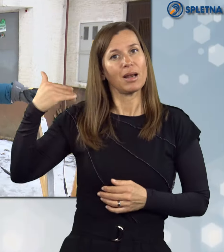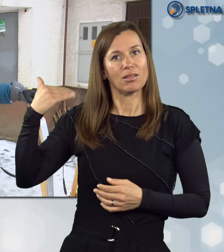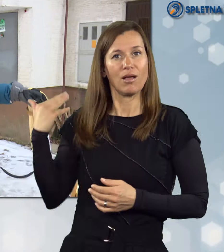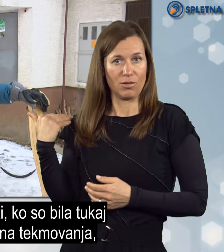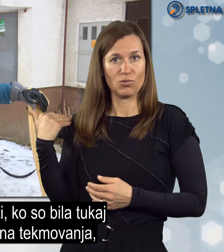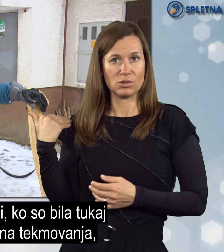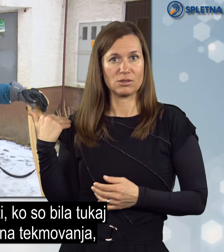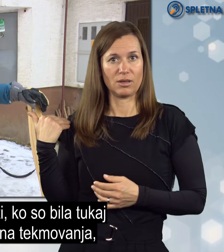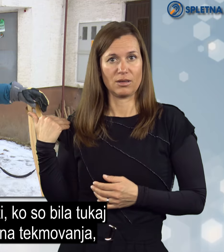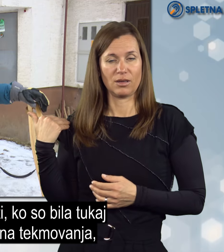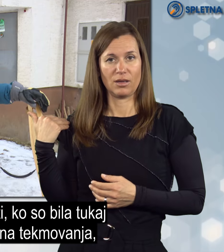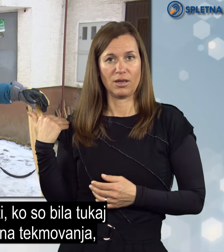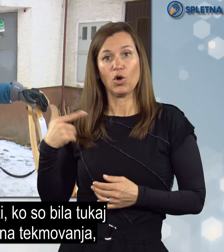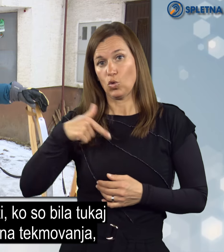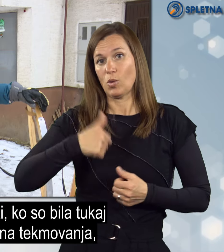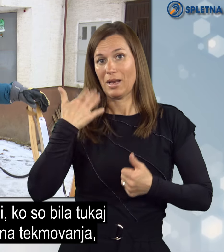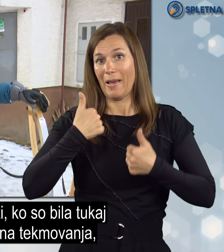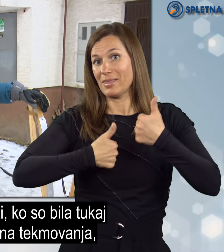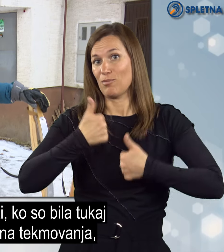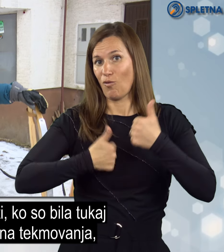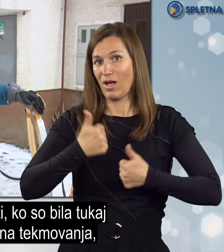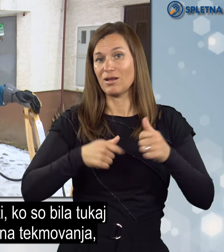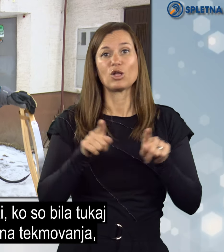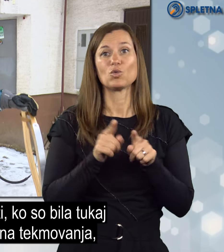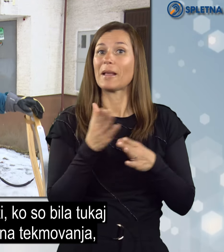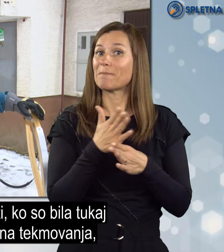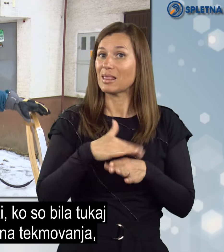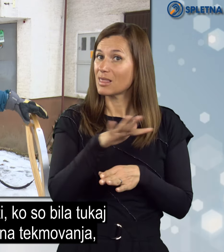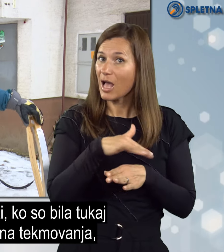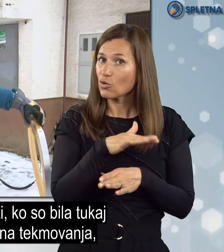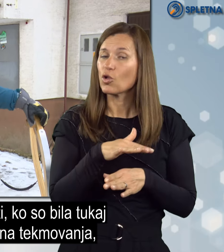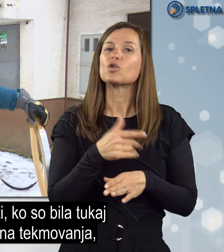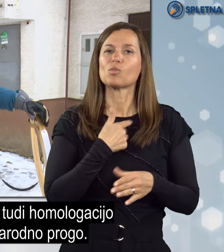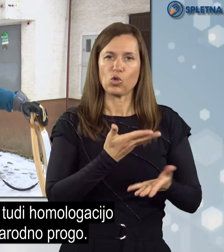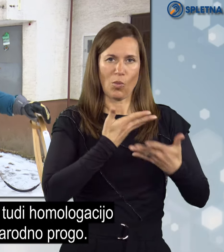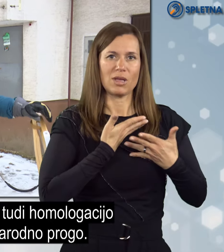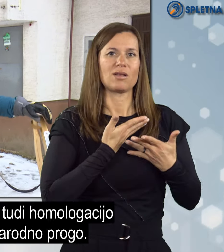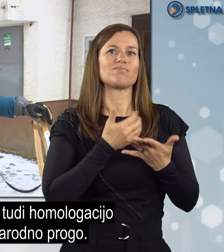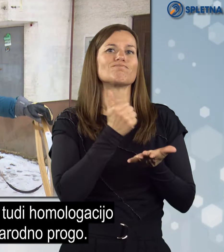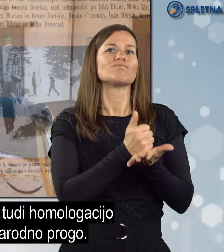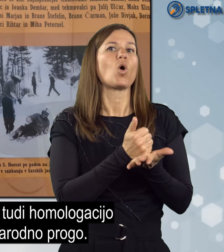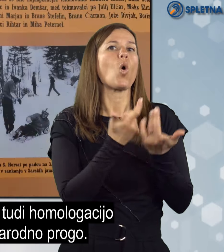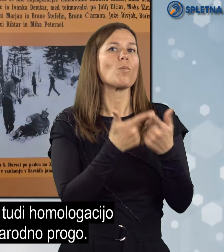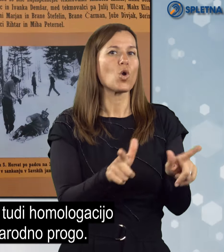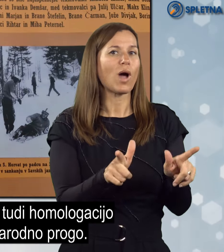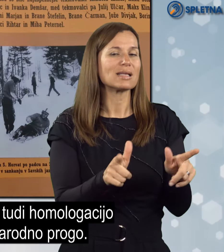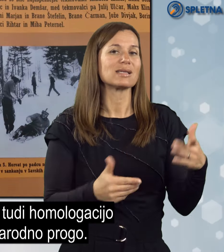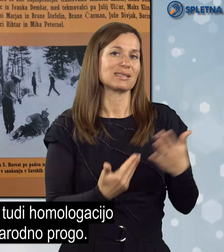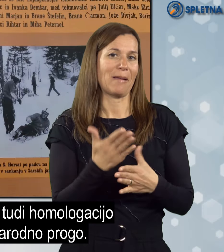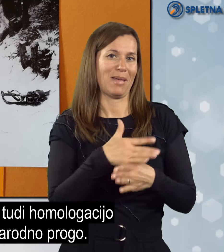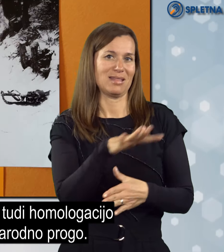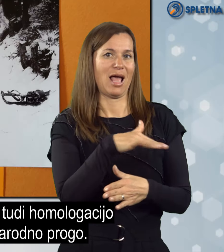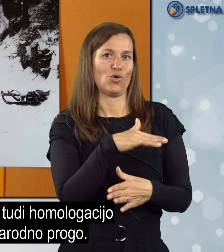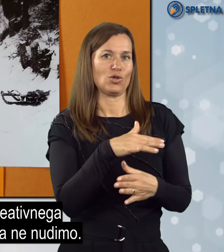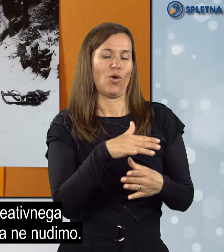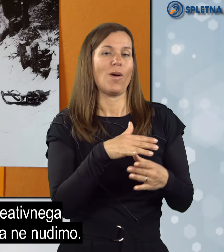V preteklosti, ko so bila ta tukaj tekmovanja mednarodna, smo tudi pridobili homologacijo za mednarodno